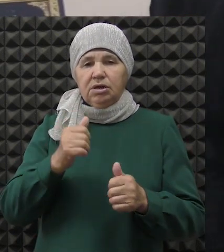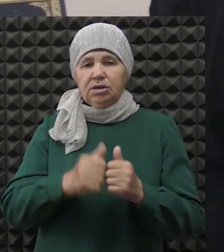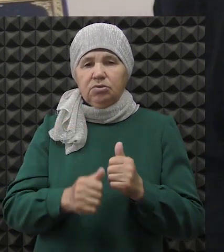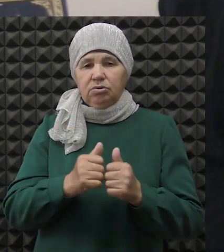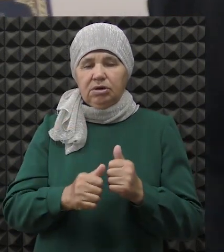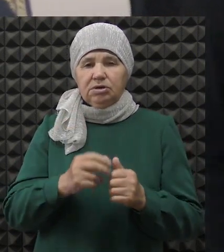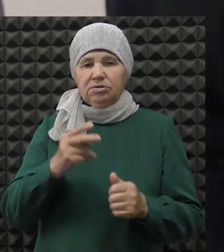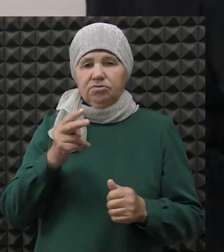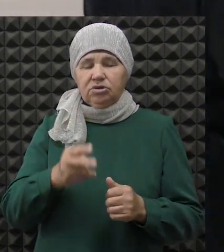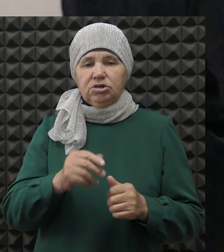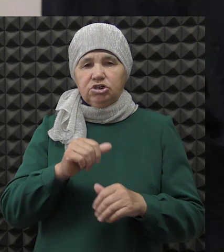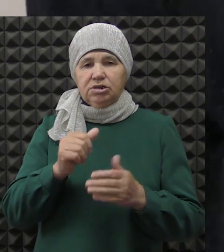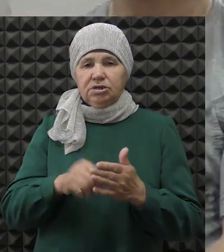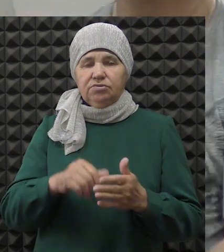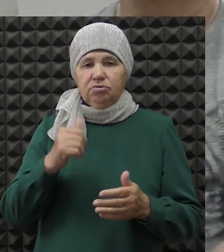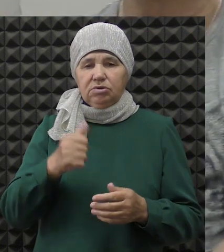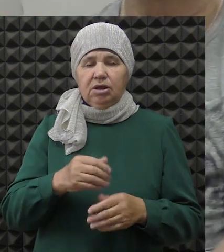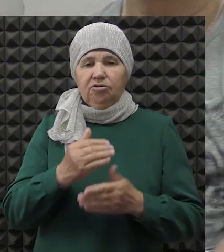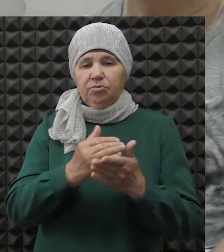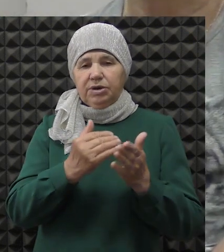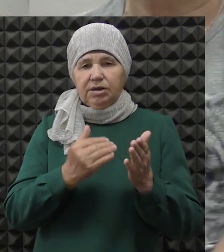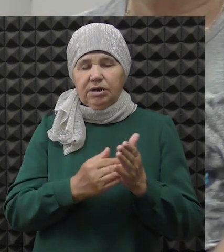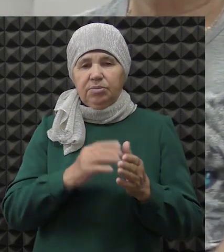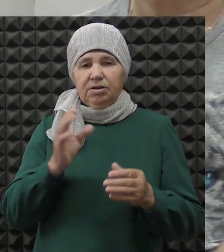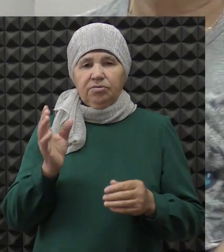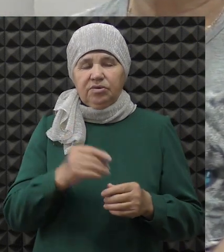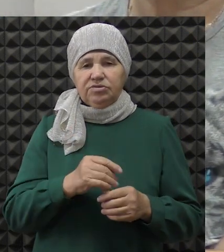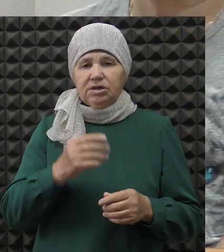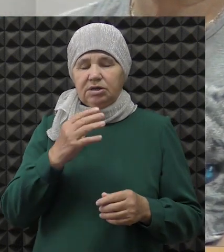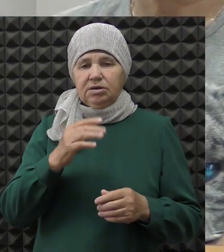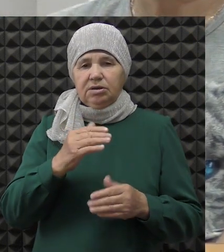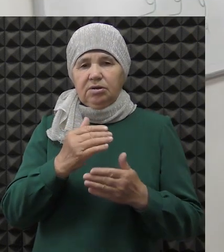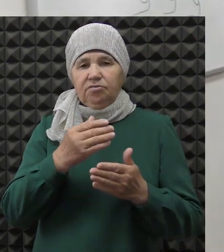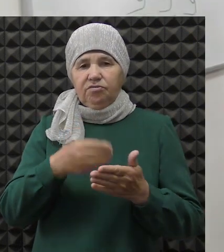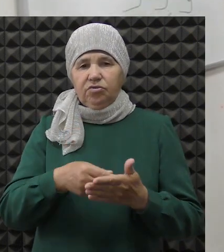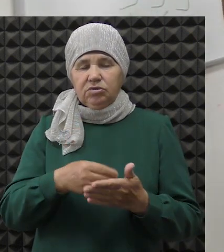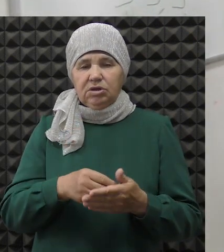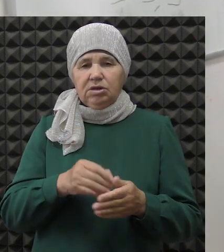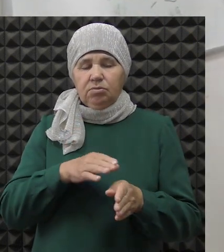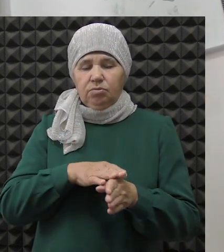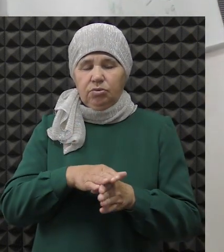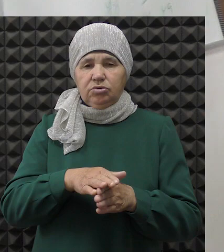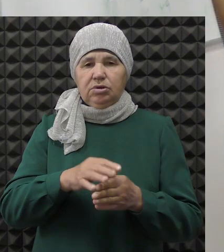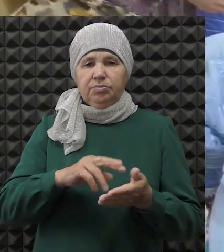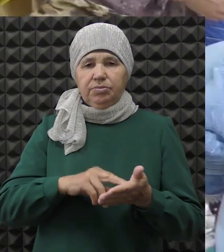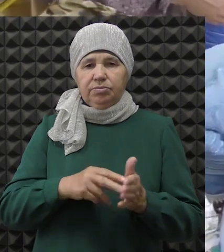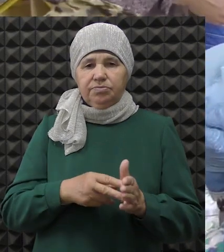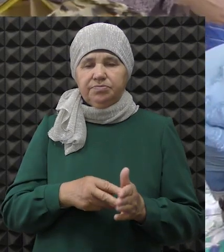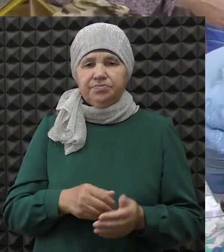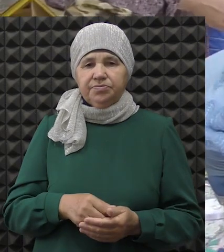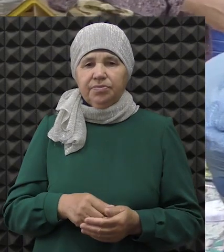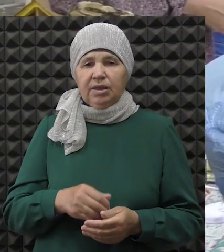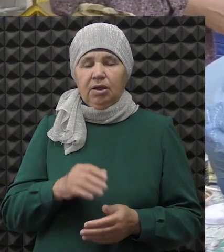регулярной основе с 2016 года. А их программа, как и во всех реабилитационных проектах фонда, насыщена и многогранна.